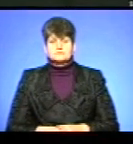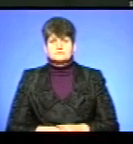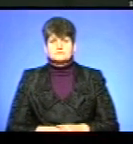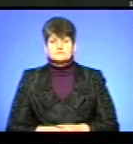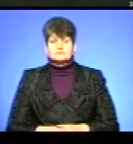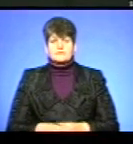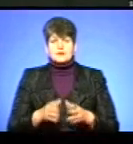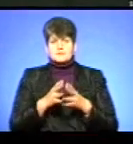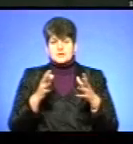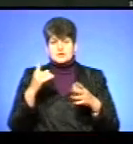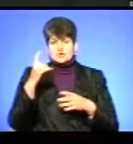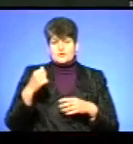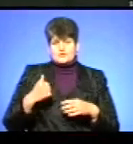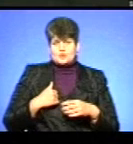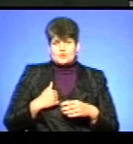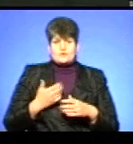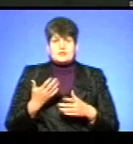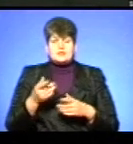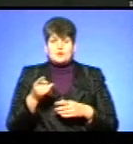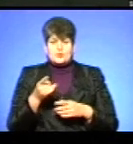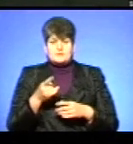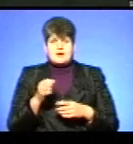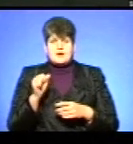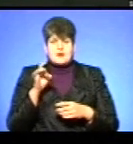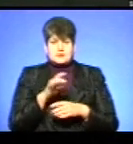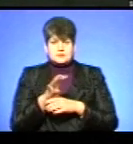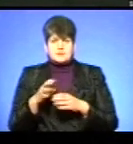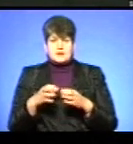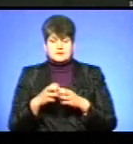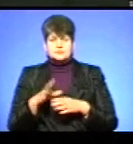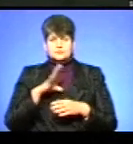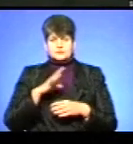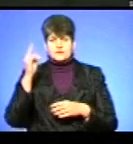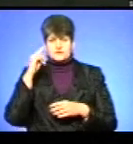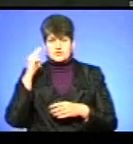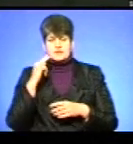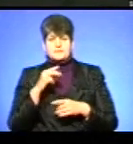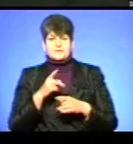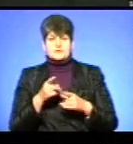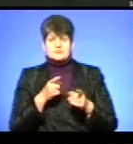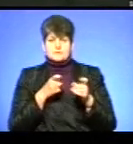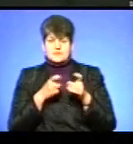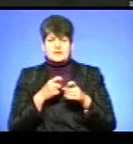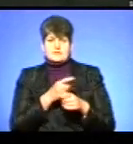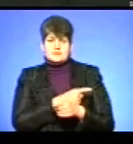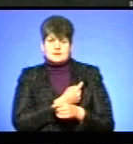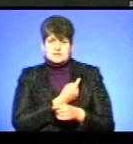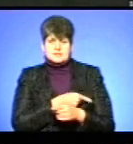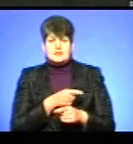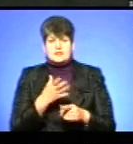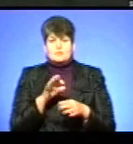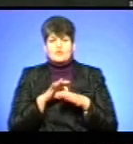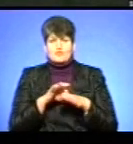Понад 100 військовослужбовців Тернопільської артбригади прийшли навчання з вогневої підготовки тактичної медицини, які